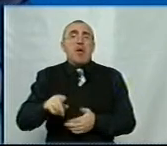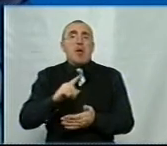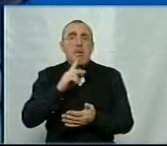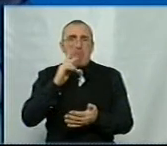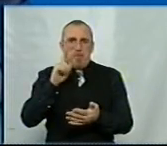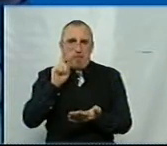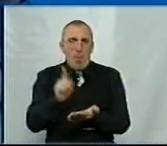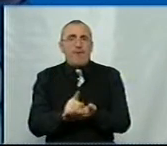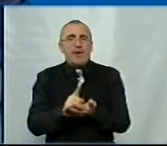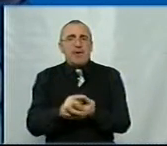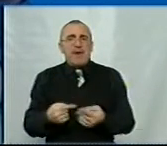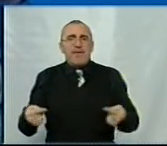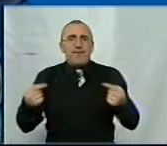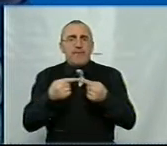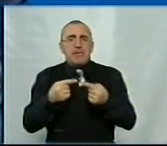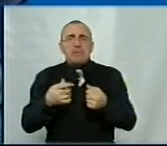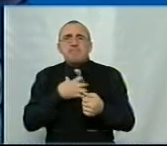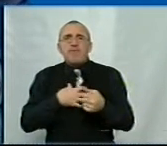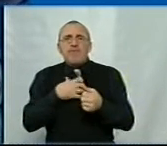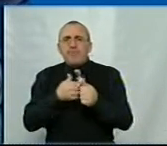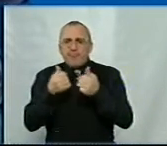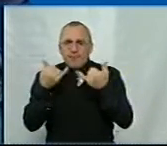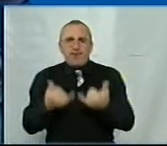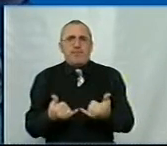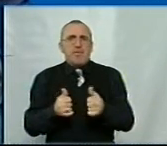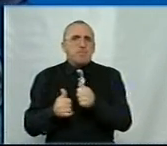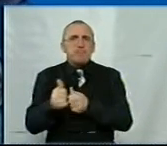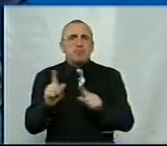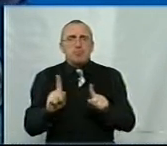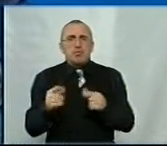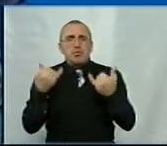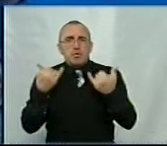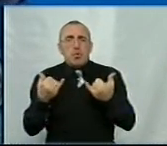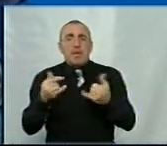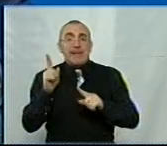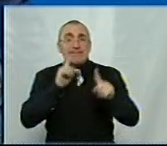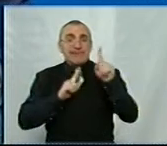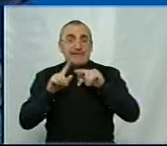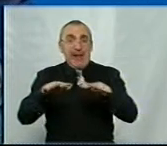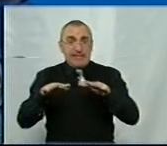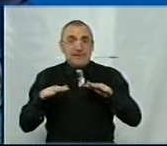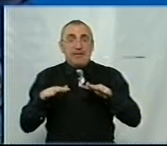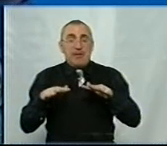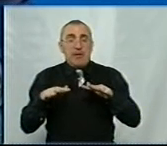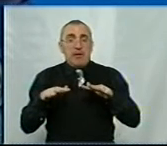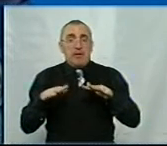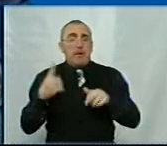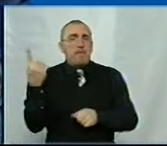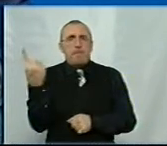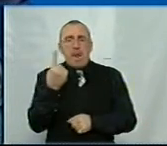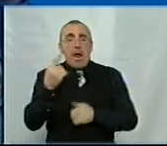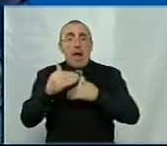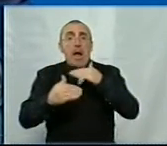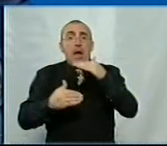визначити пріоритети. Тому і сьогоднішня сесія – це перший